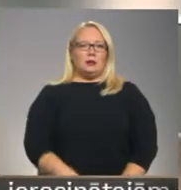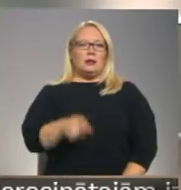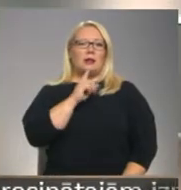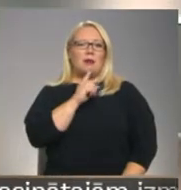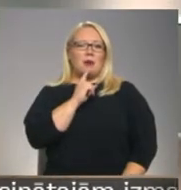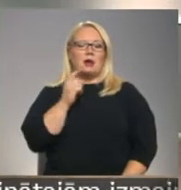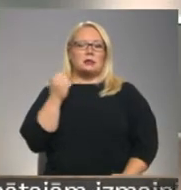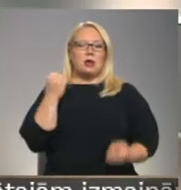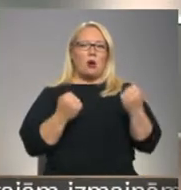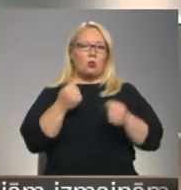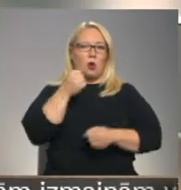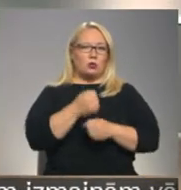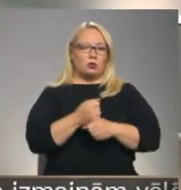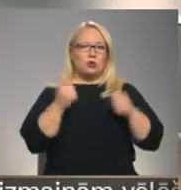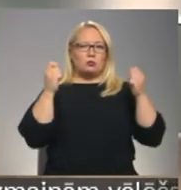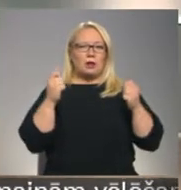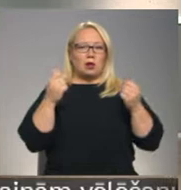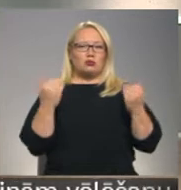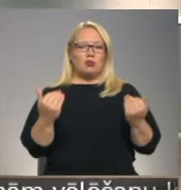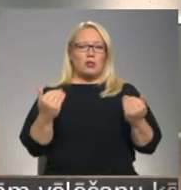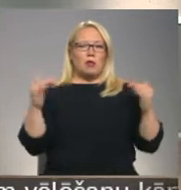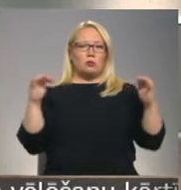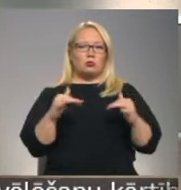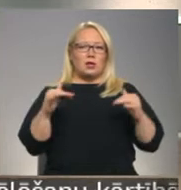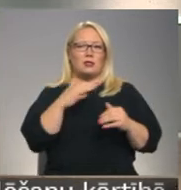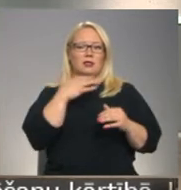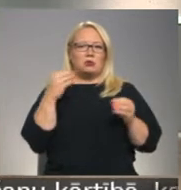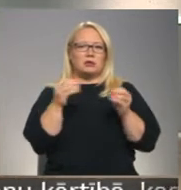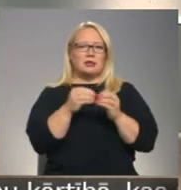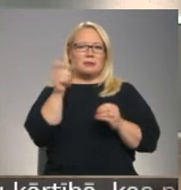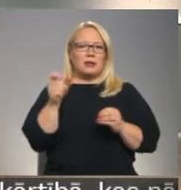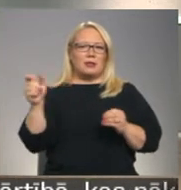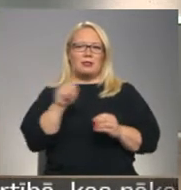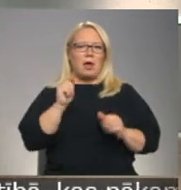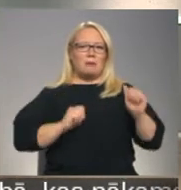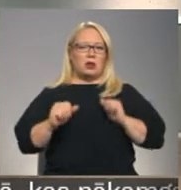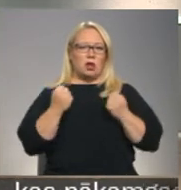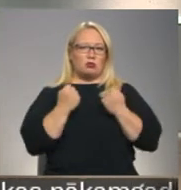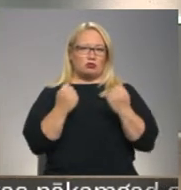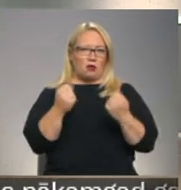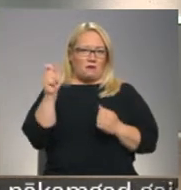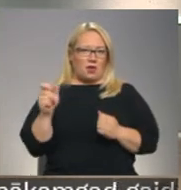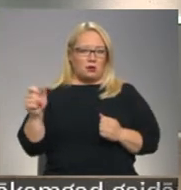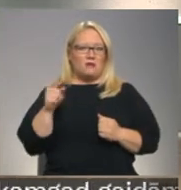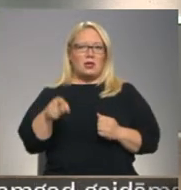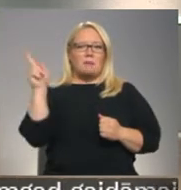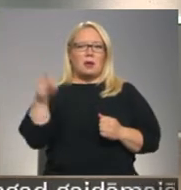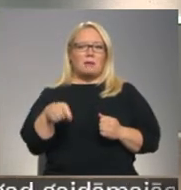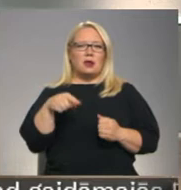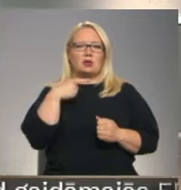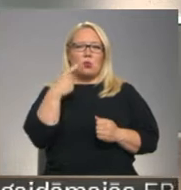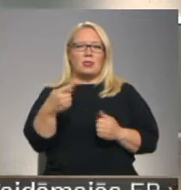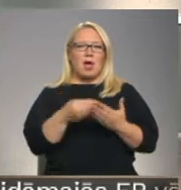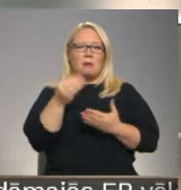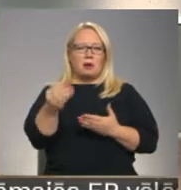Līpājas auto ostāvus piketu šodien pulcējās vairāki desmiti neapmierinātu šoferu. Viņi pieprasa noteikti apmaksu par laiku,